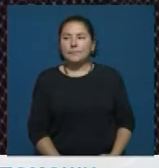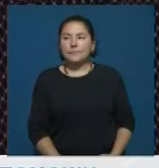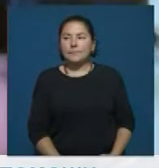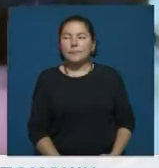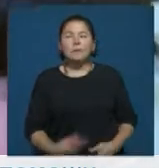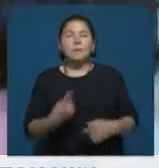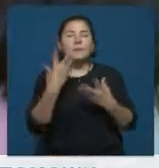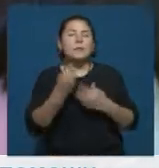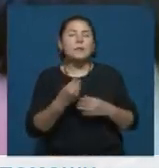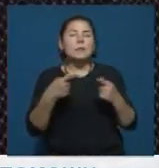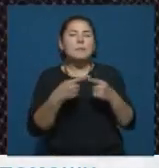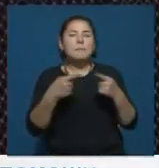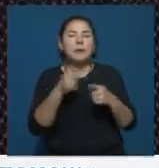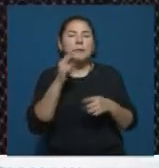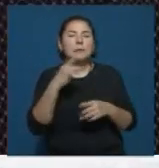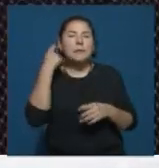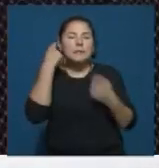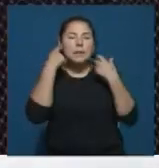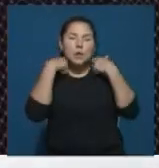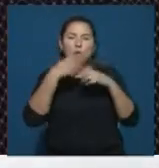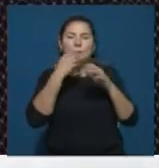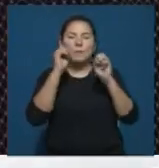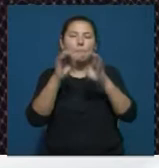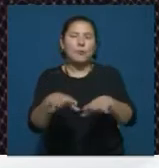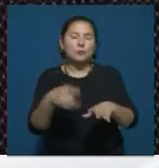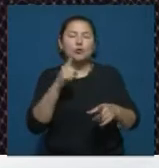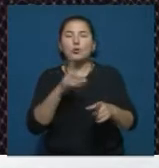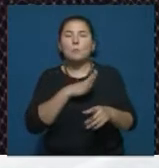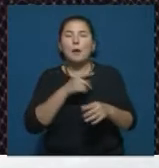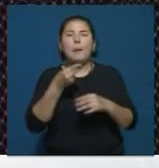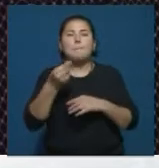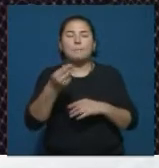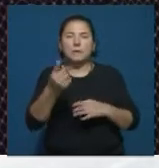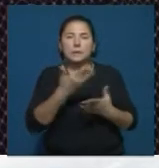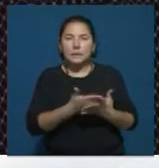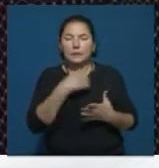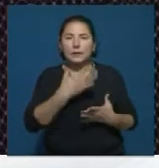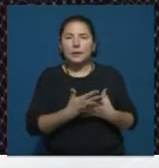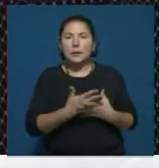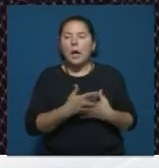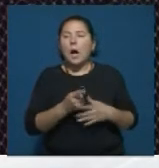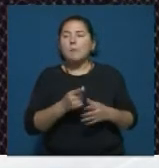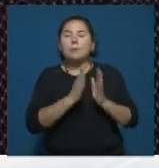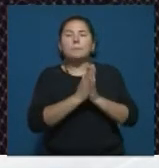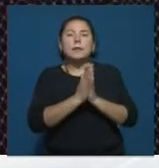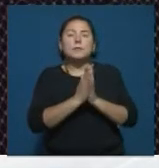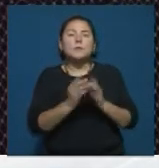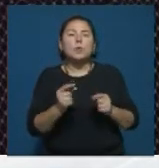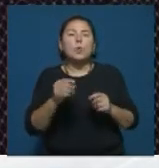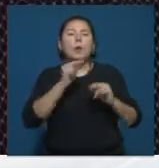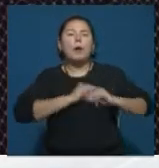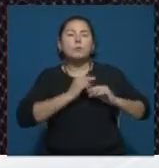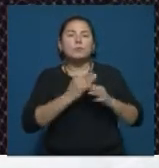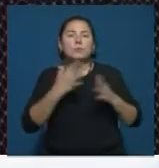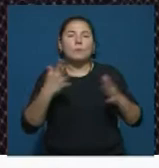Первые дни мы снимали квартиру. Заложила свои серьги, чтобы оплатить ее. Затем устроилась доставщиком на рынок. Попросила сверхурочную работу.